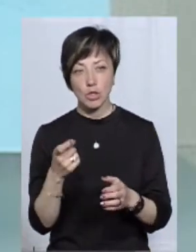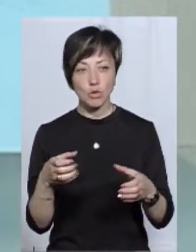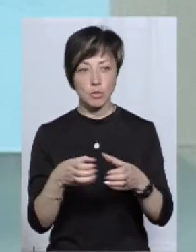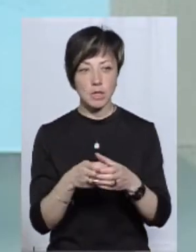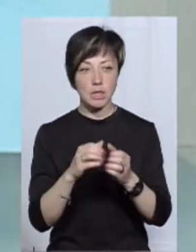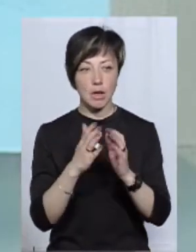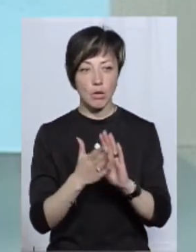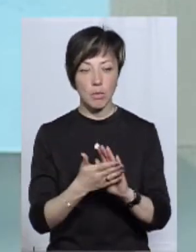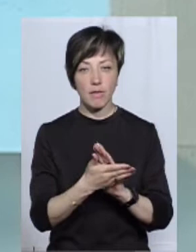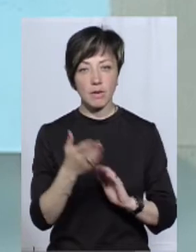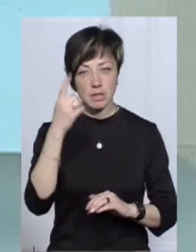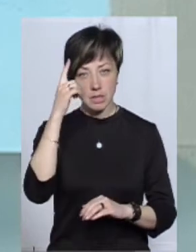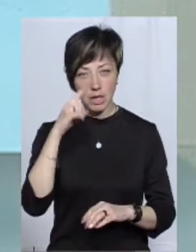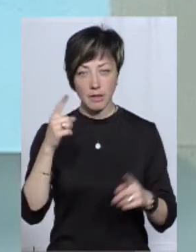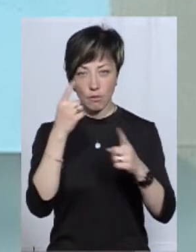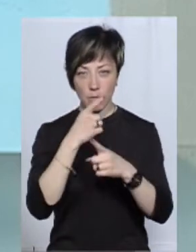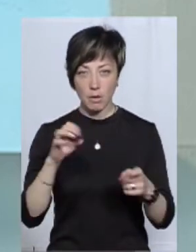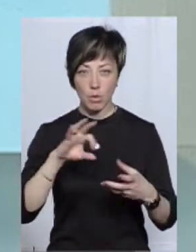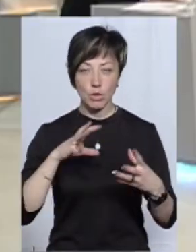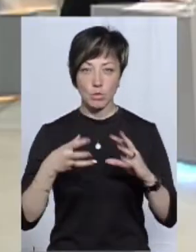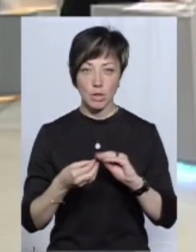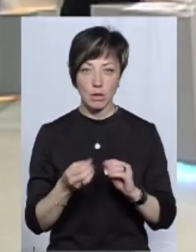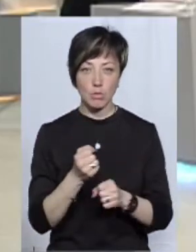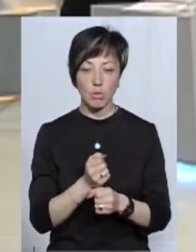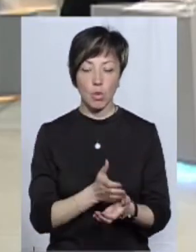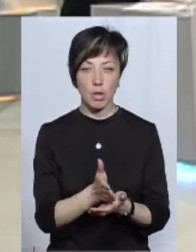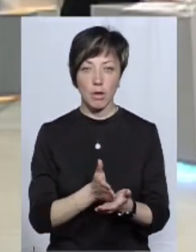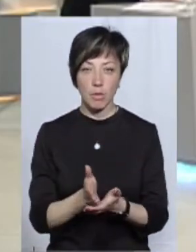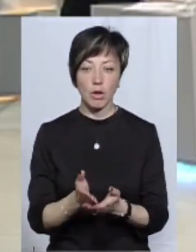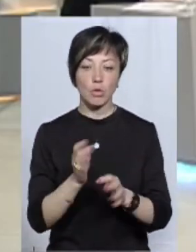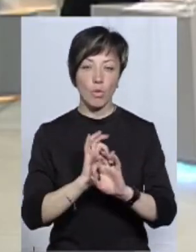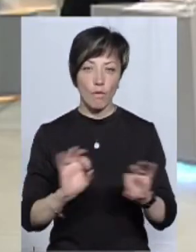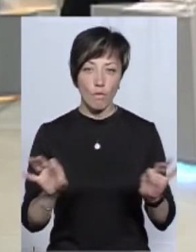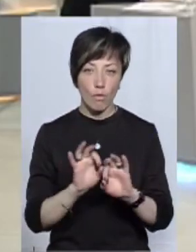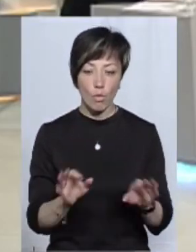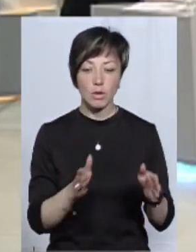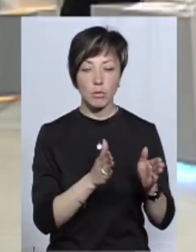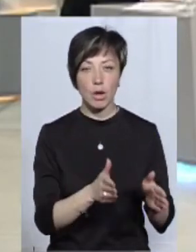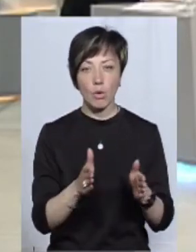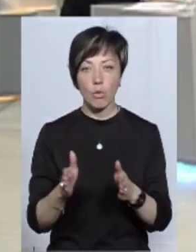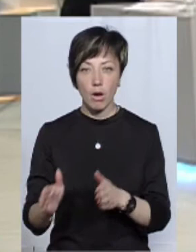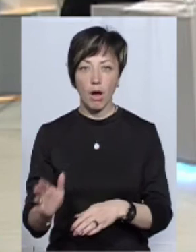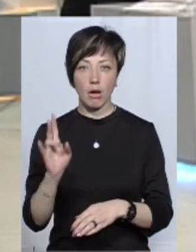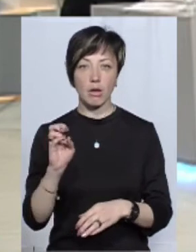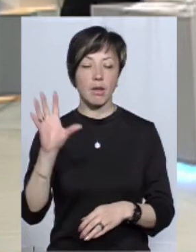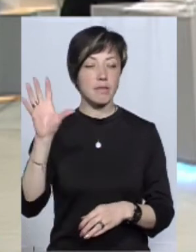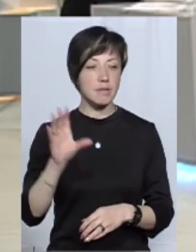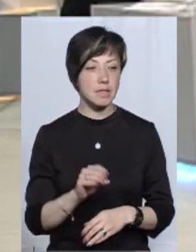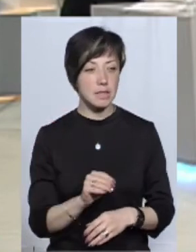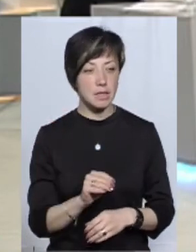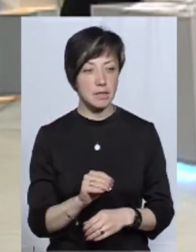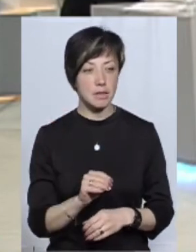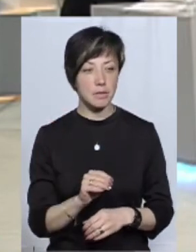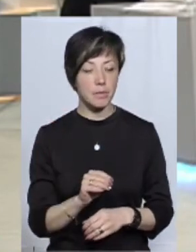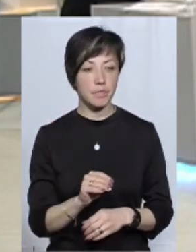загалом. Ви знаєте, що інформацію про результати роботи, про напрямки роботи ми доводимо регулярно на всіх